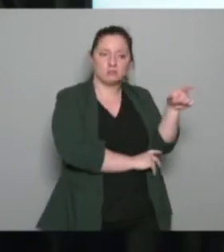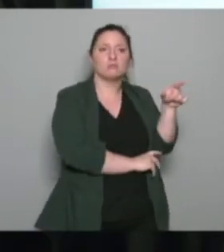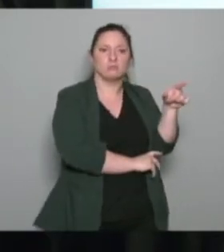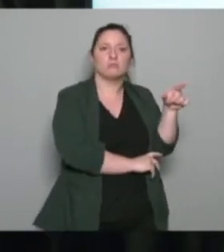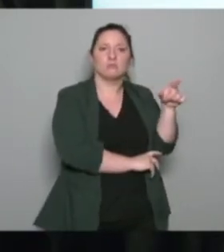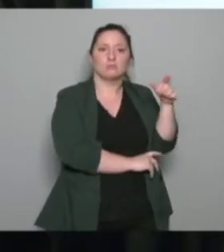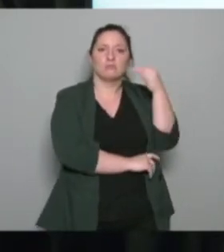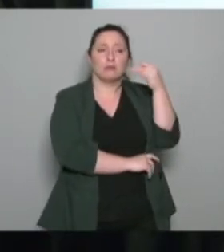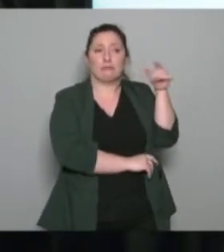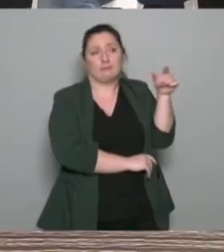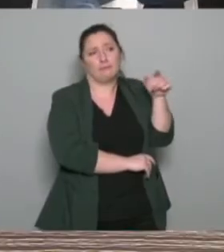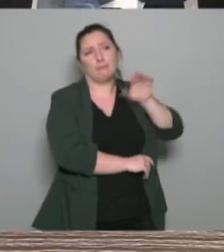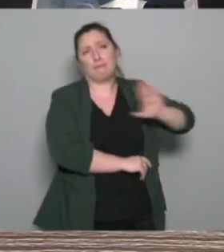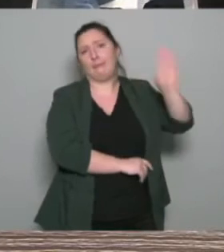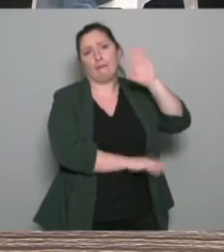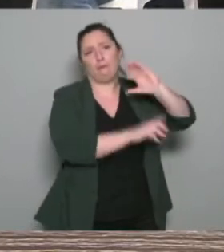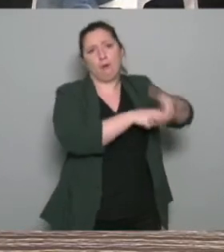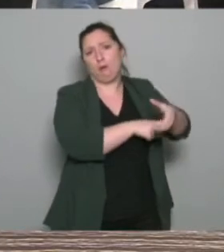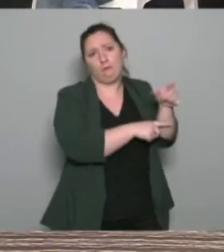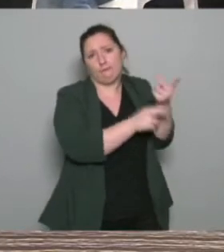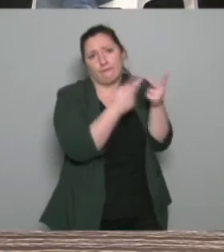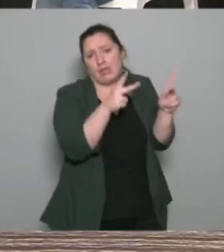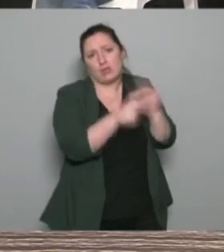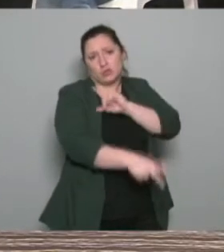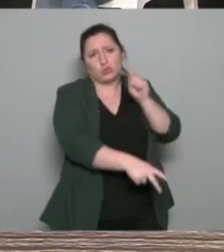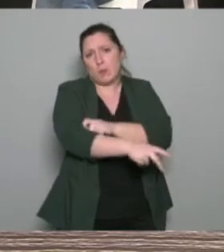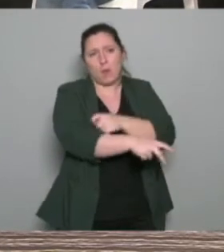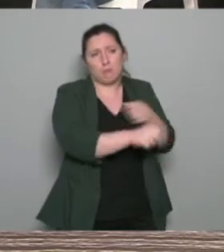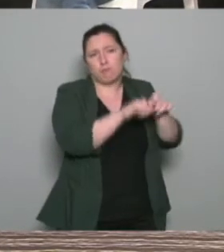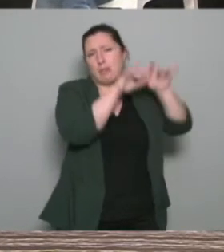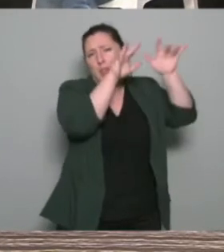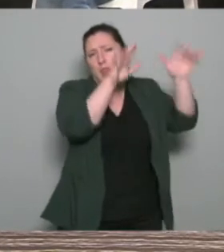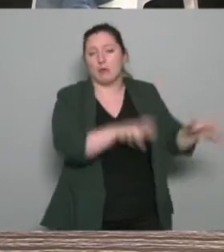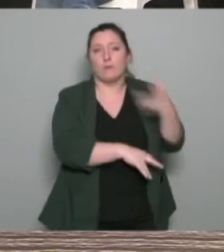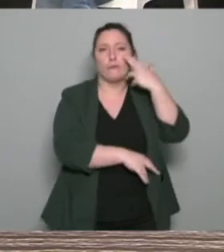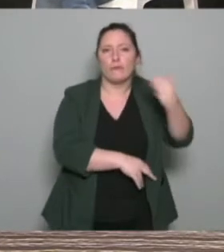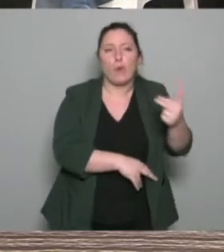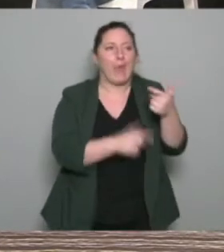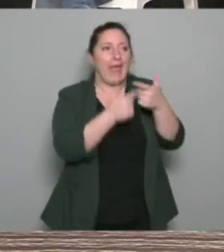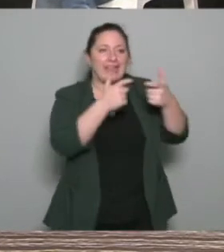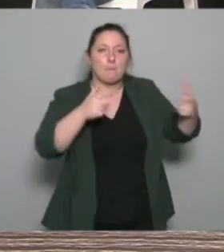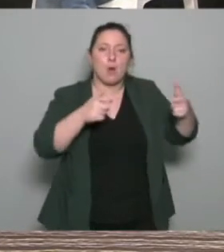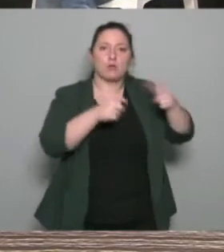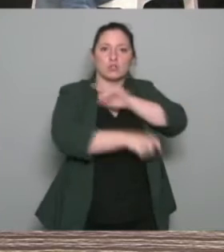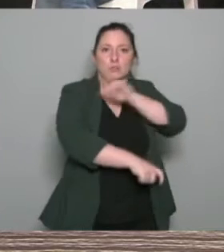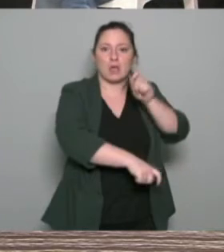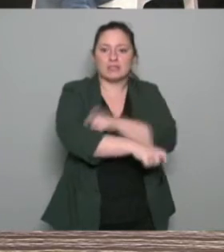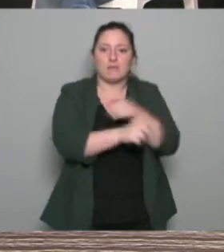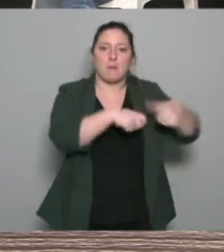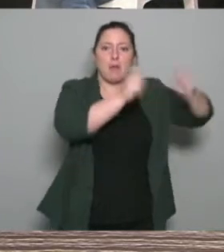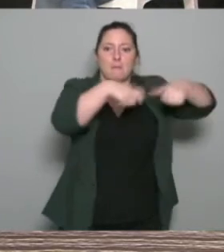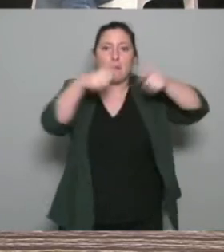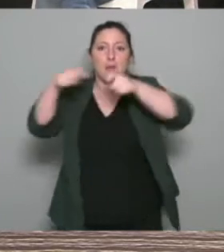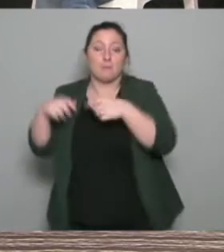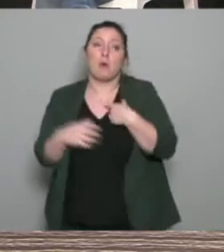de sport c'est une ville sportive au sens large quand on voit le travail qui est fait au niveau de la construction des équipements sportifs donc je salue